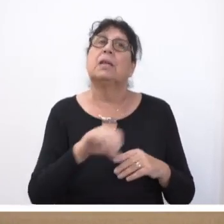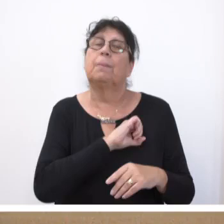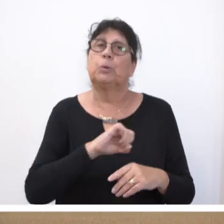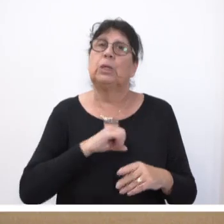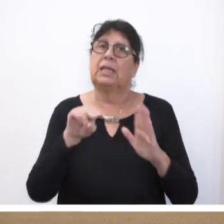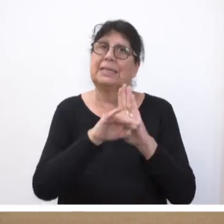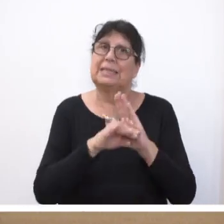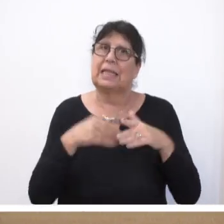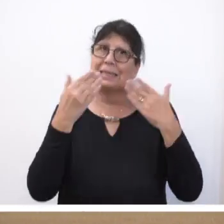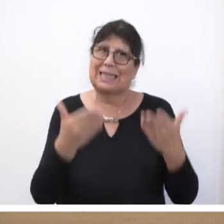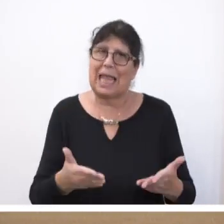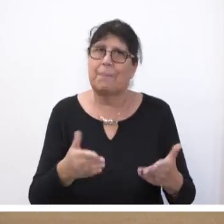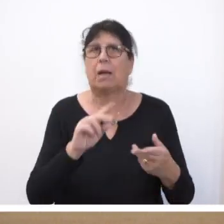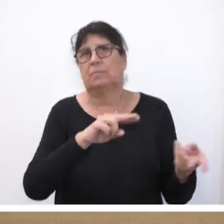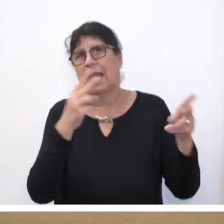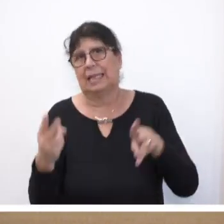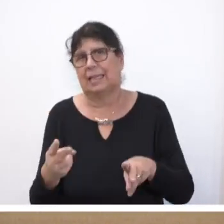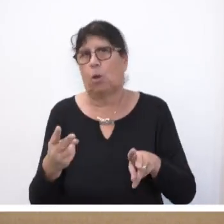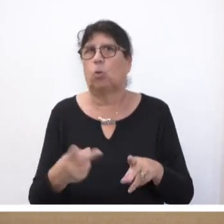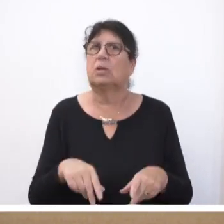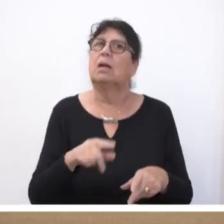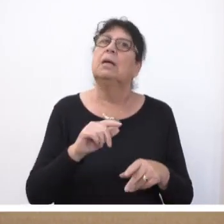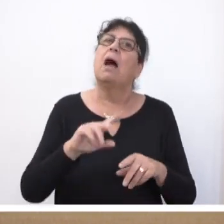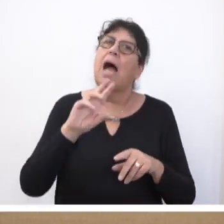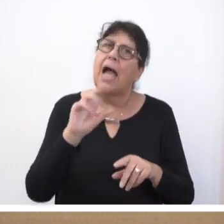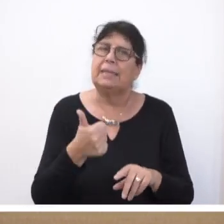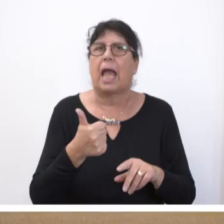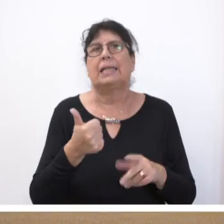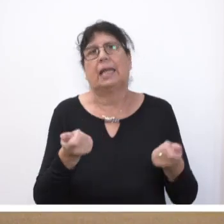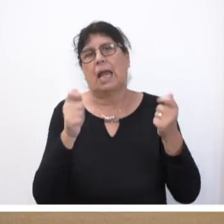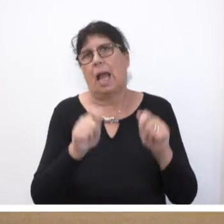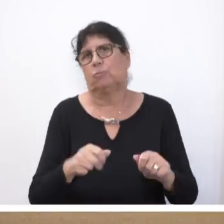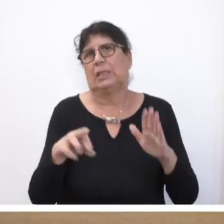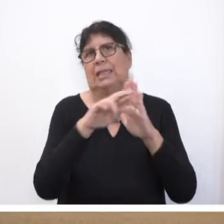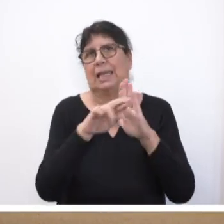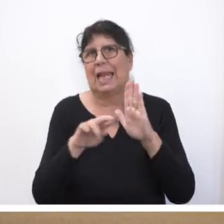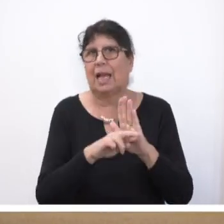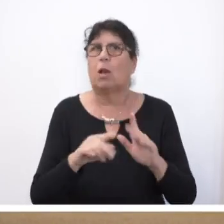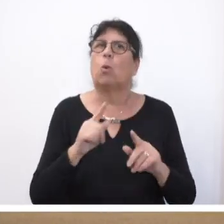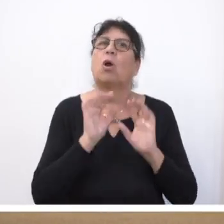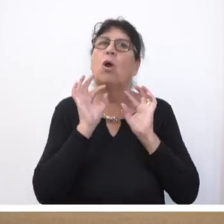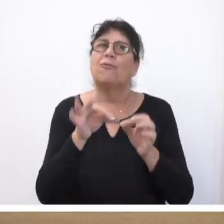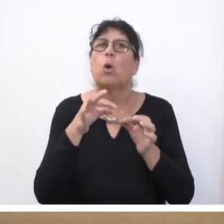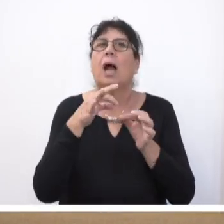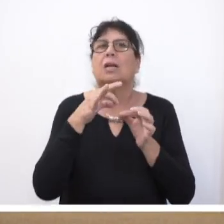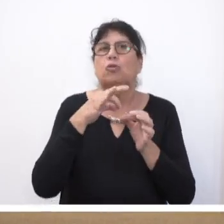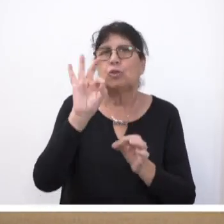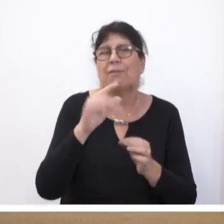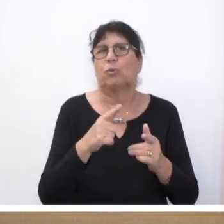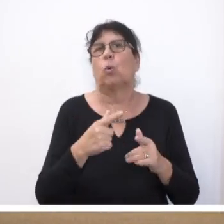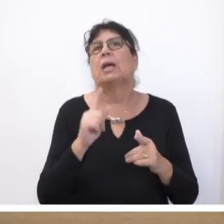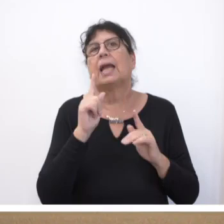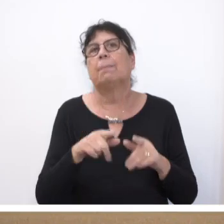diese Änderungen nunmehr bundeseinheitliche und abschließende Regelungen für das gesamte Stiftungs-Privatrecht im Bürgerlichen